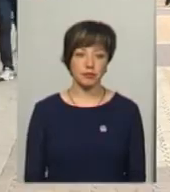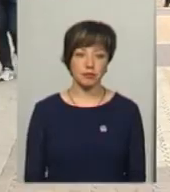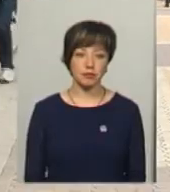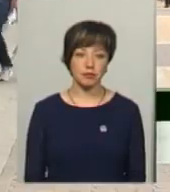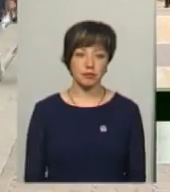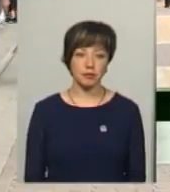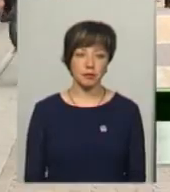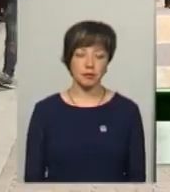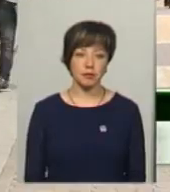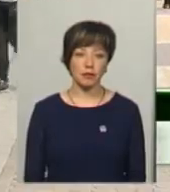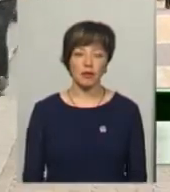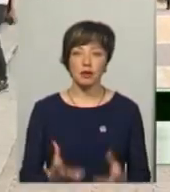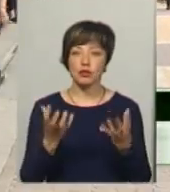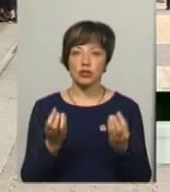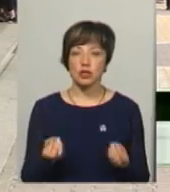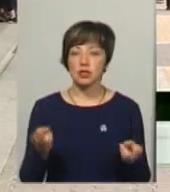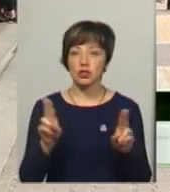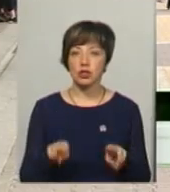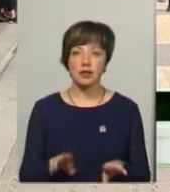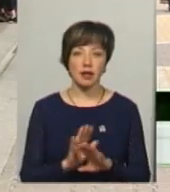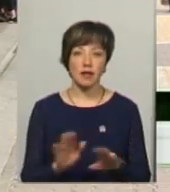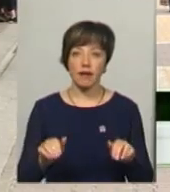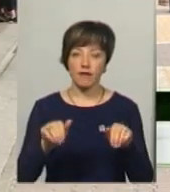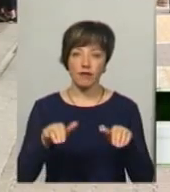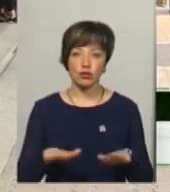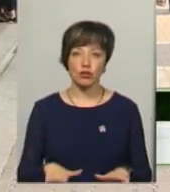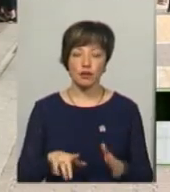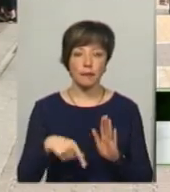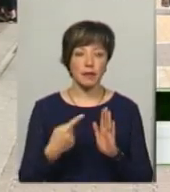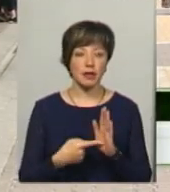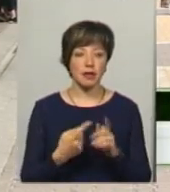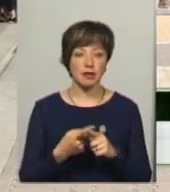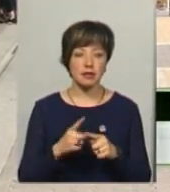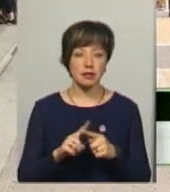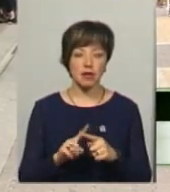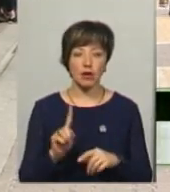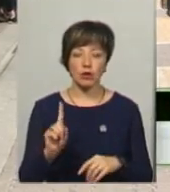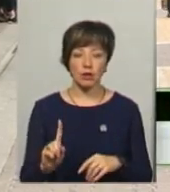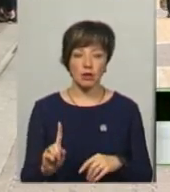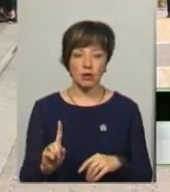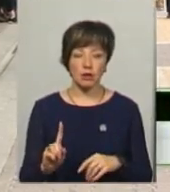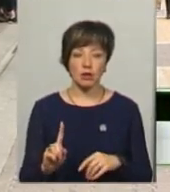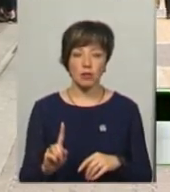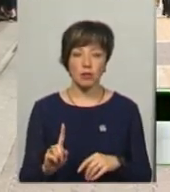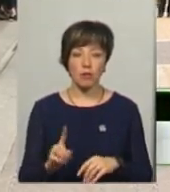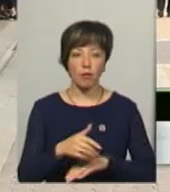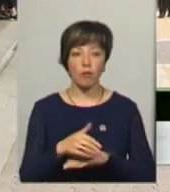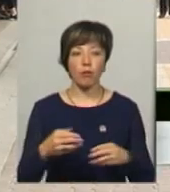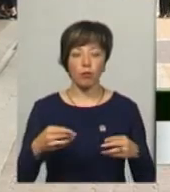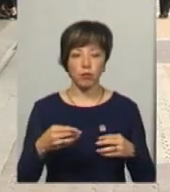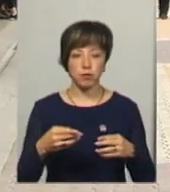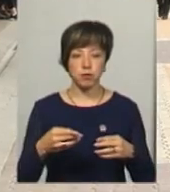Залишаються ще не вирішені питання. Одне з них – це і провулу Купріна